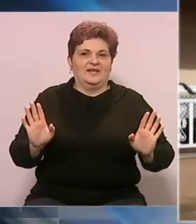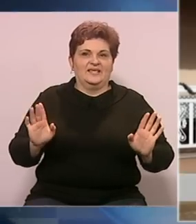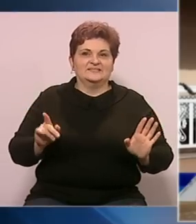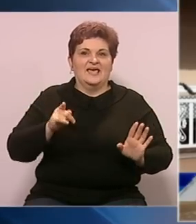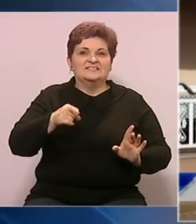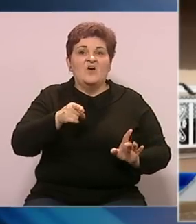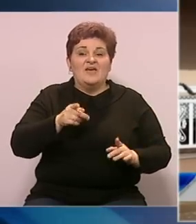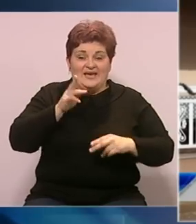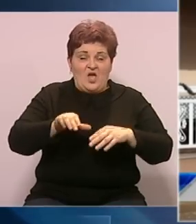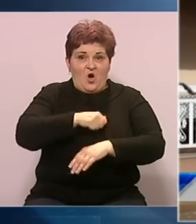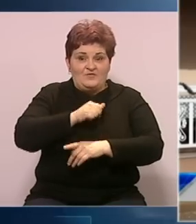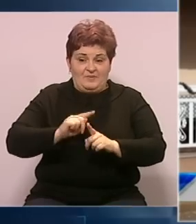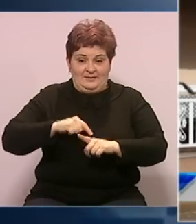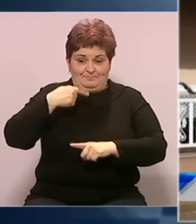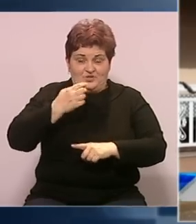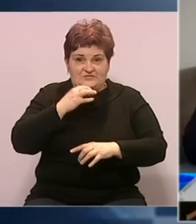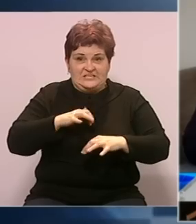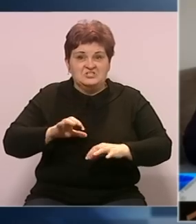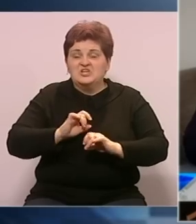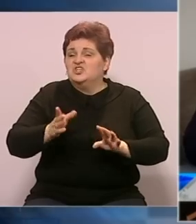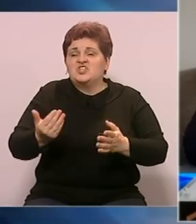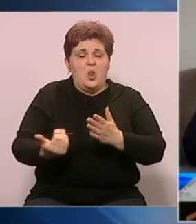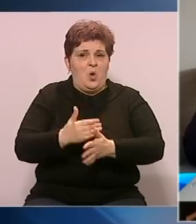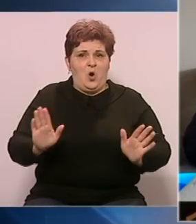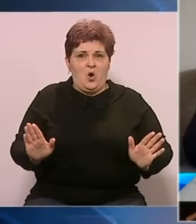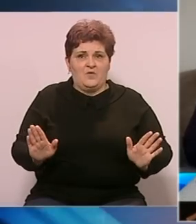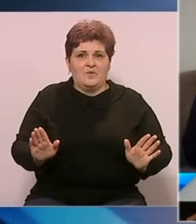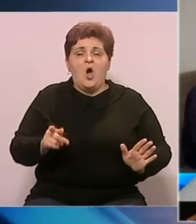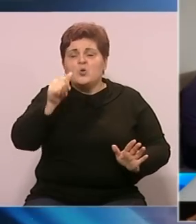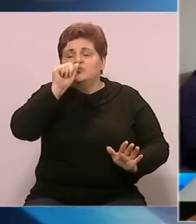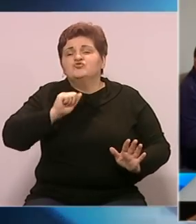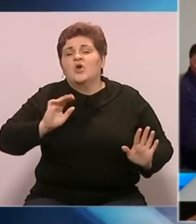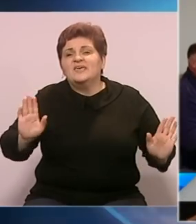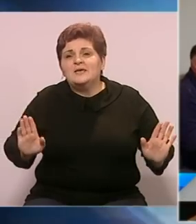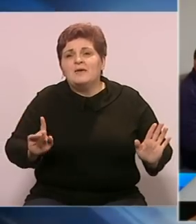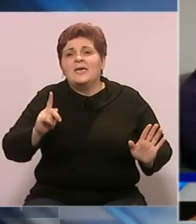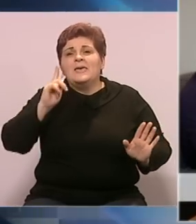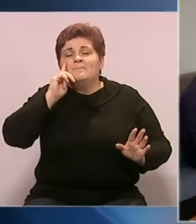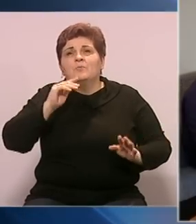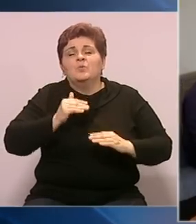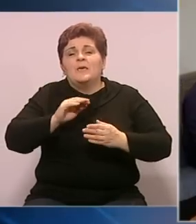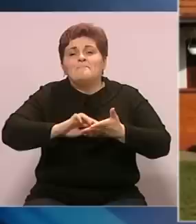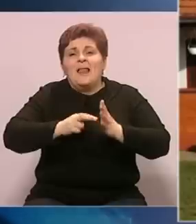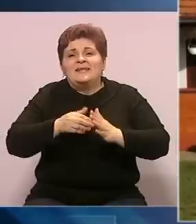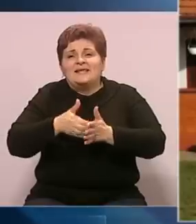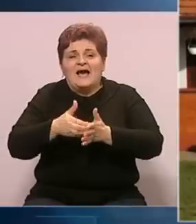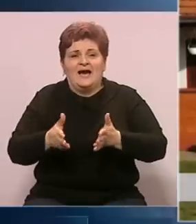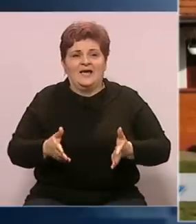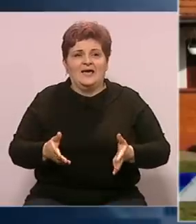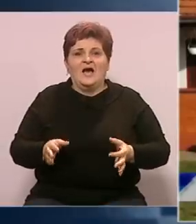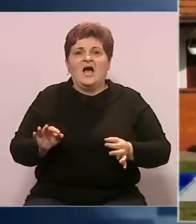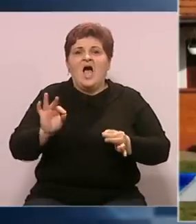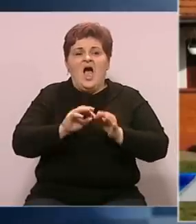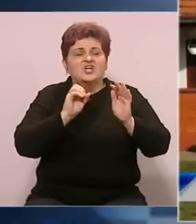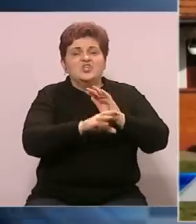Vakčić kraje ove godine i nadolazeća kriza ne donose ništa novo. Raspolažu onim što imaju i nastaju naprijed planirati troškove. Štednja je u banci